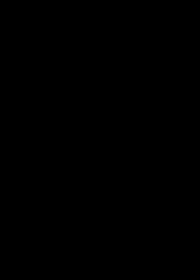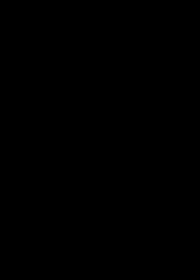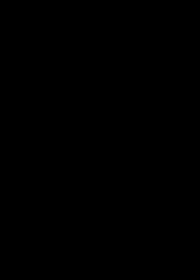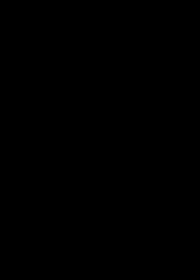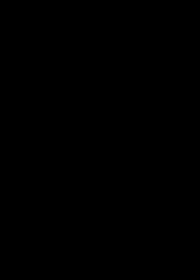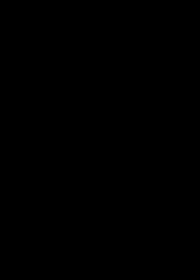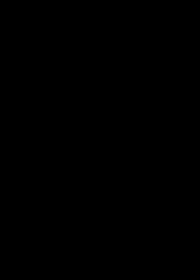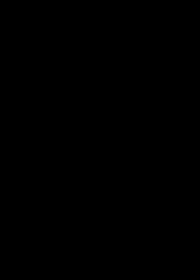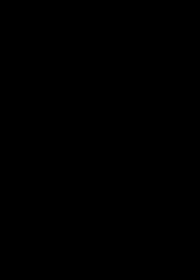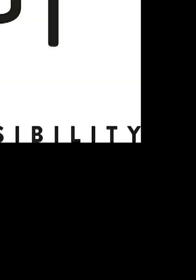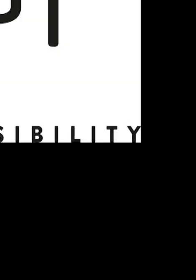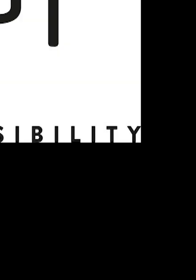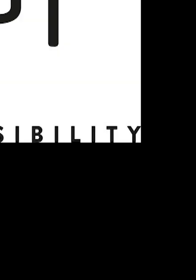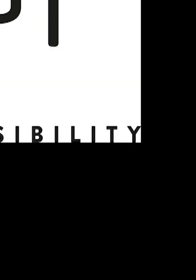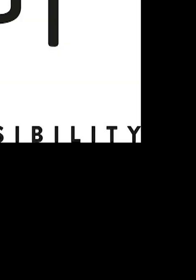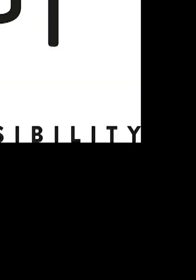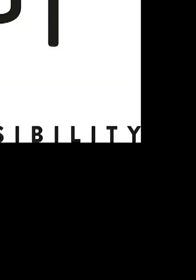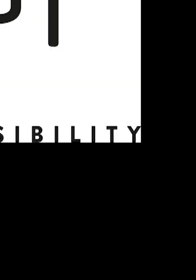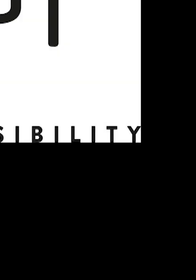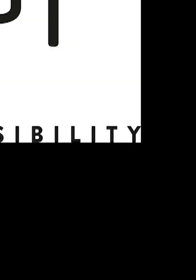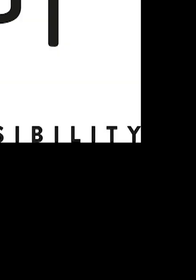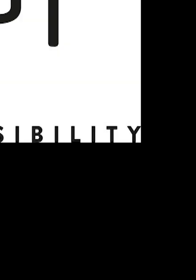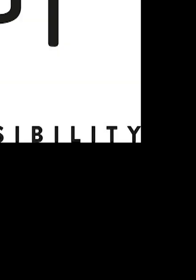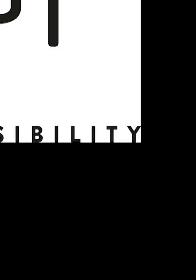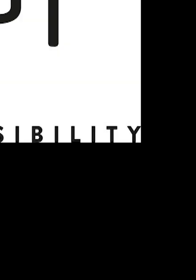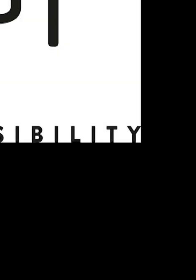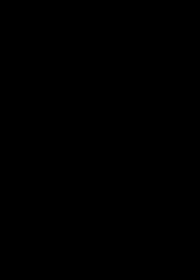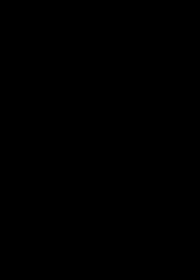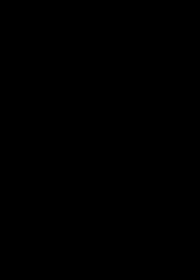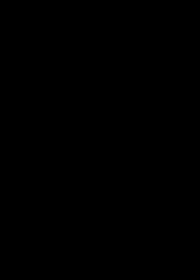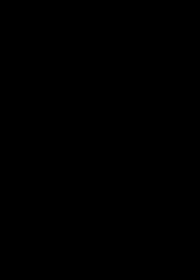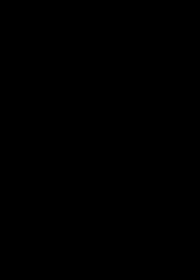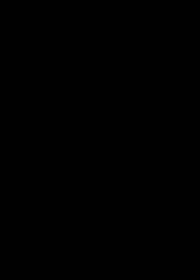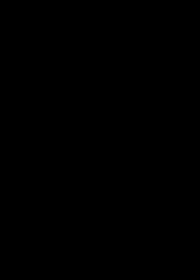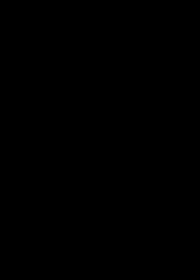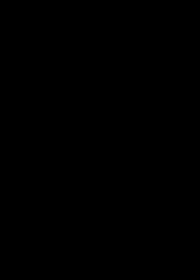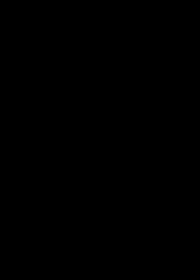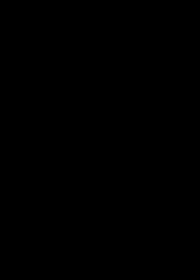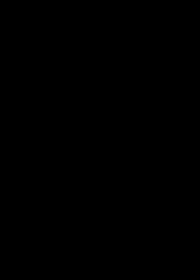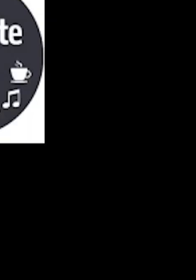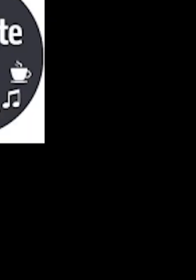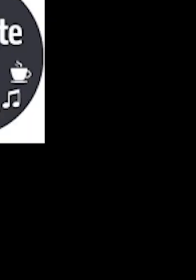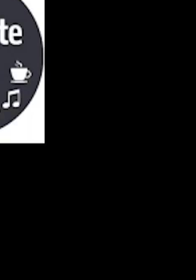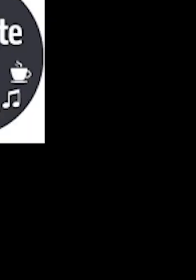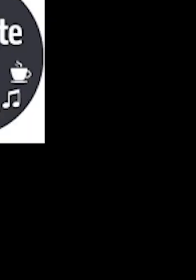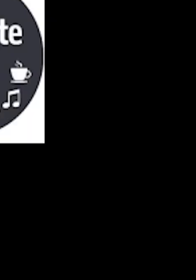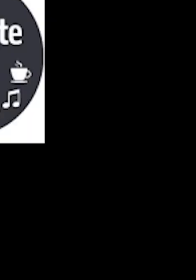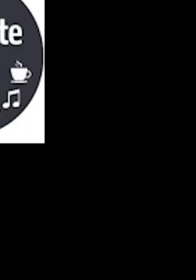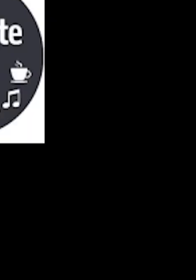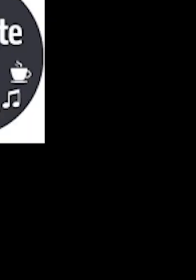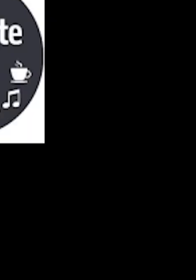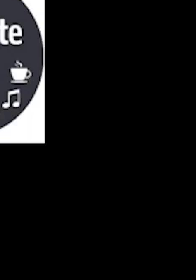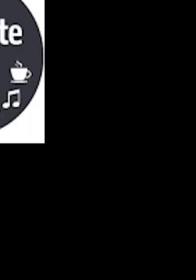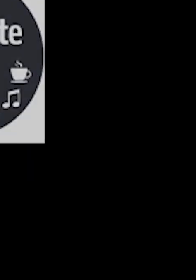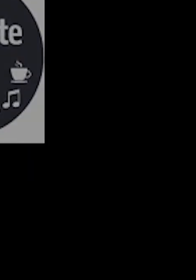National de Montpellier, la société Timpi, Oeil Malin Vidéo, le Gazette